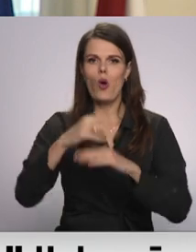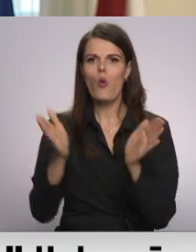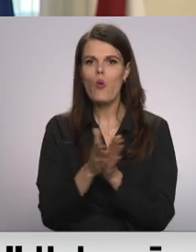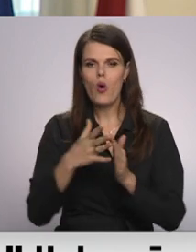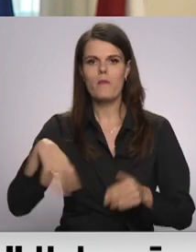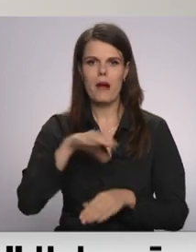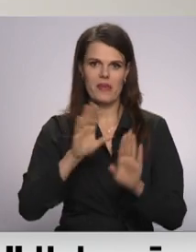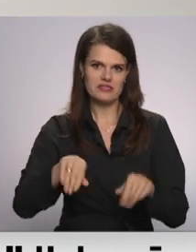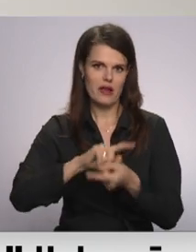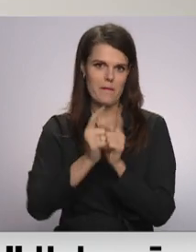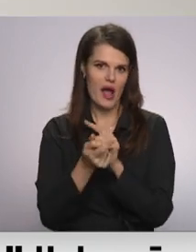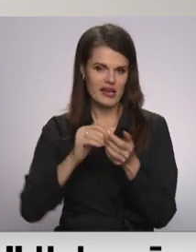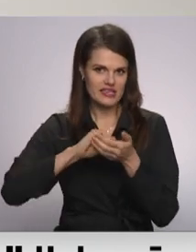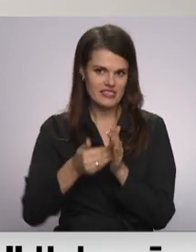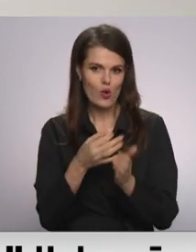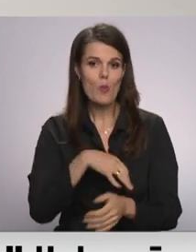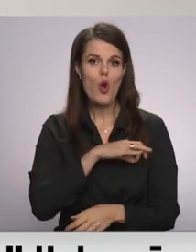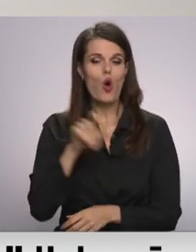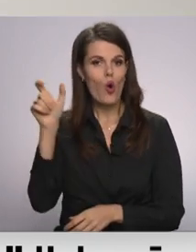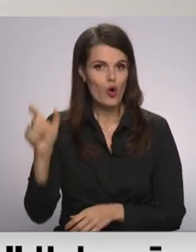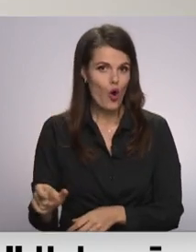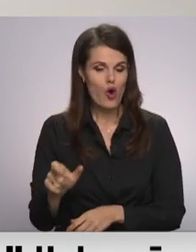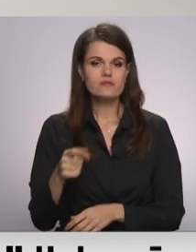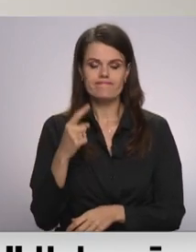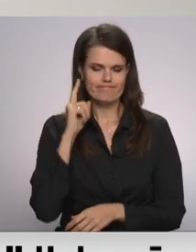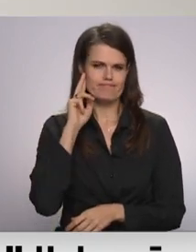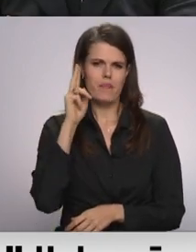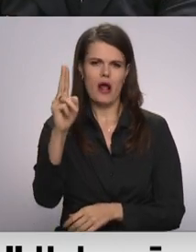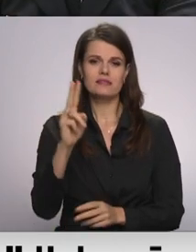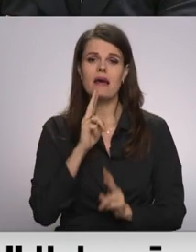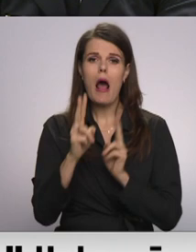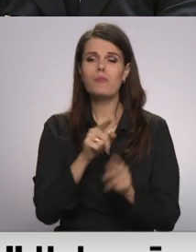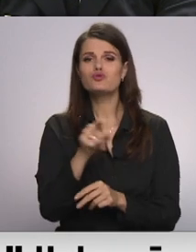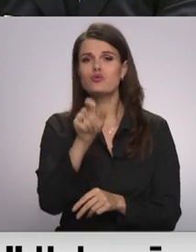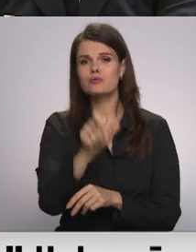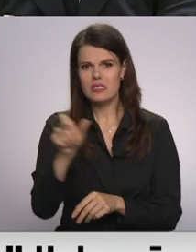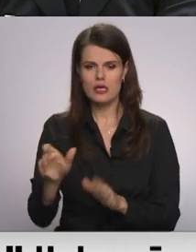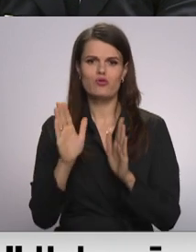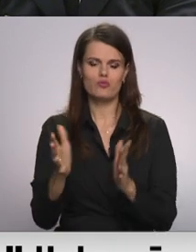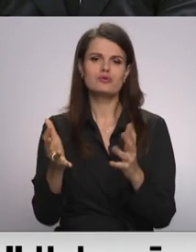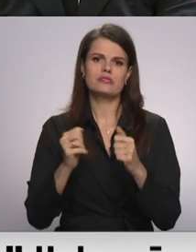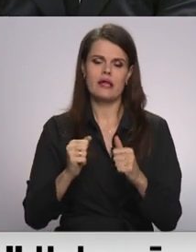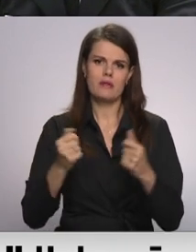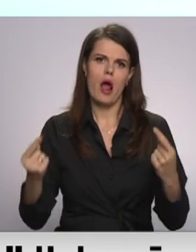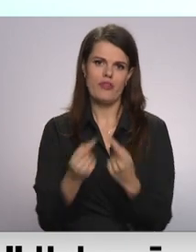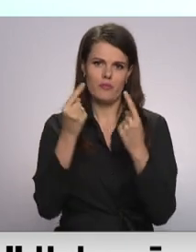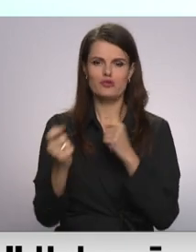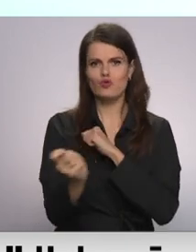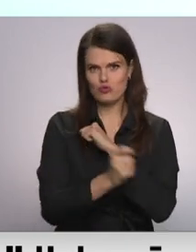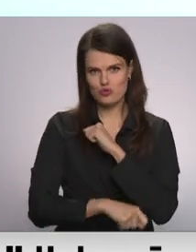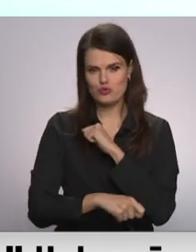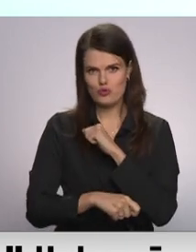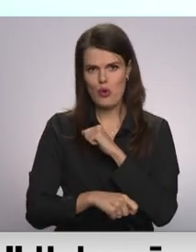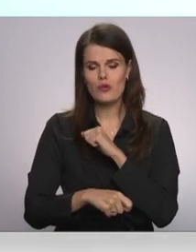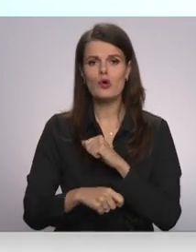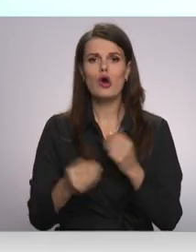situāciju. Prokurors Kaspars Andruškins ir pārliecināts, ka apsūdzētajā muitnieki saņems taisnīgu sodu. Šobrīd